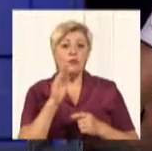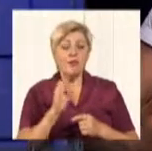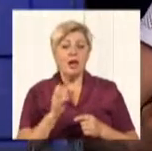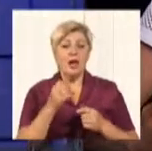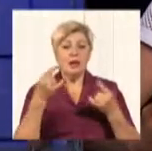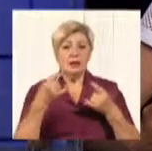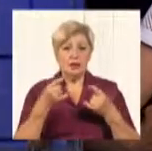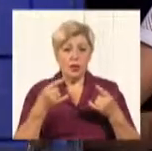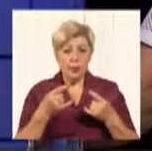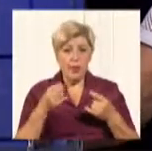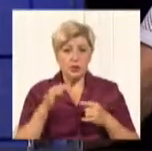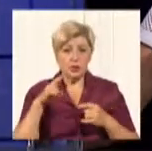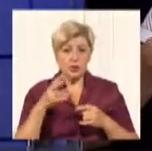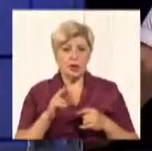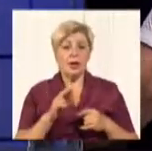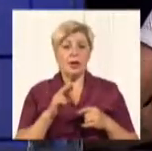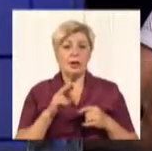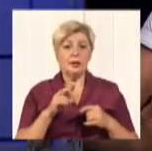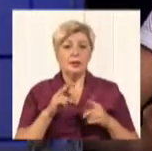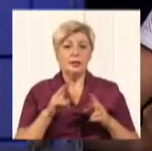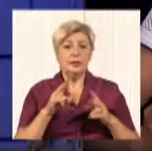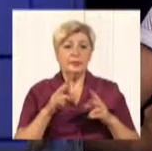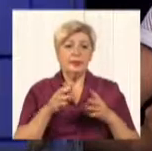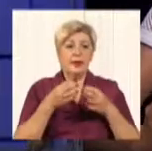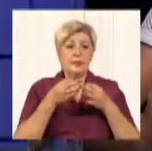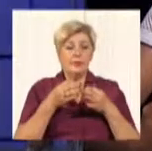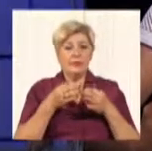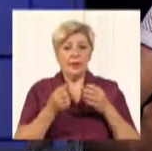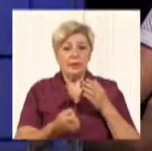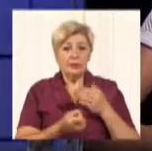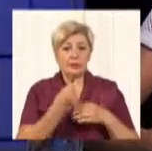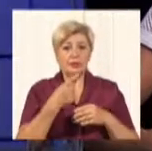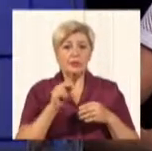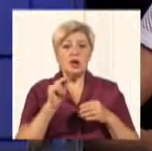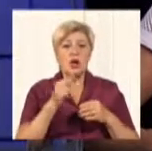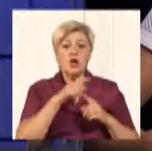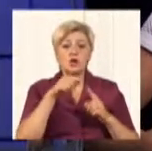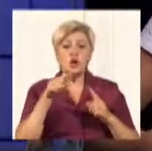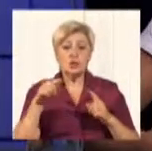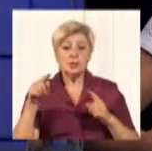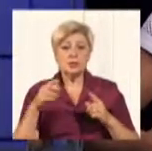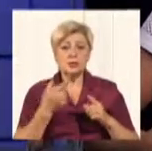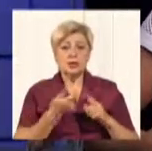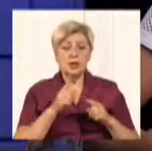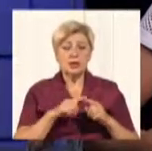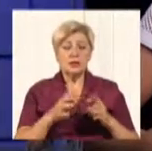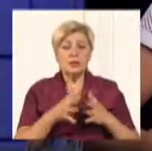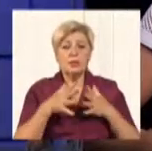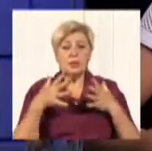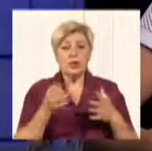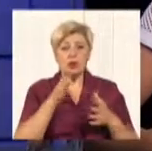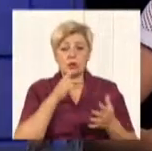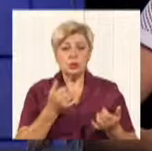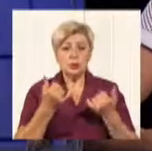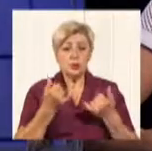технічних моментів, як то вивільнення частот для інших потреб, це просто більш сучасна технологія,